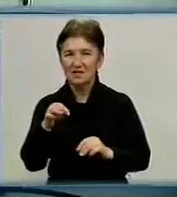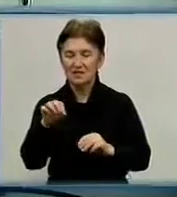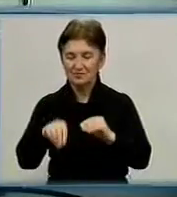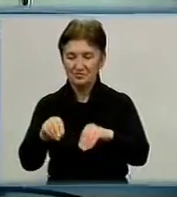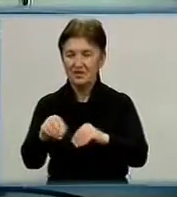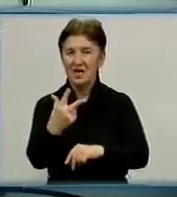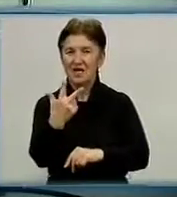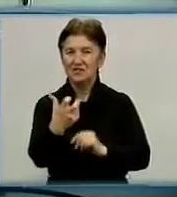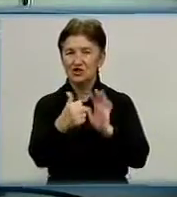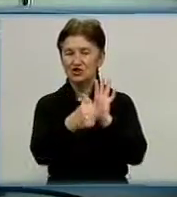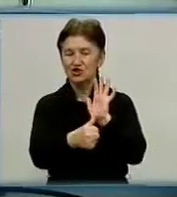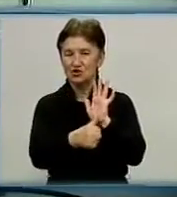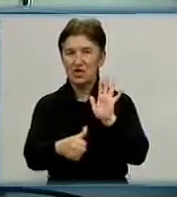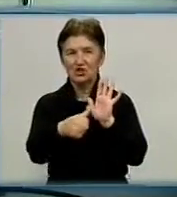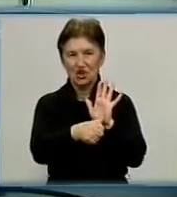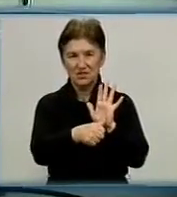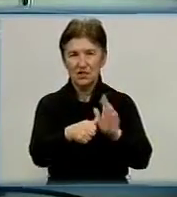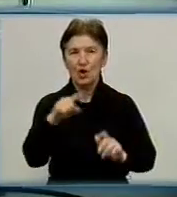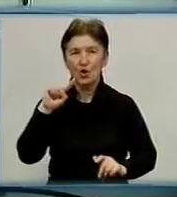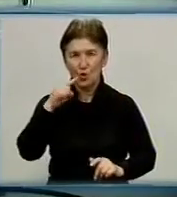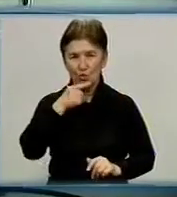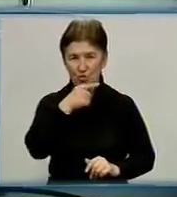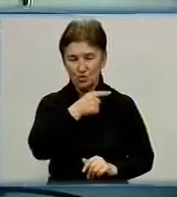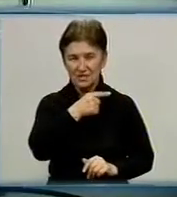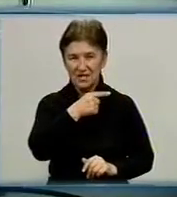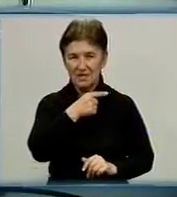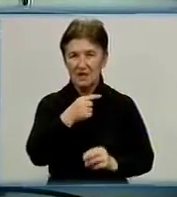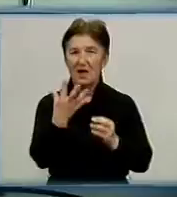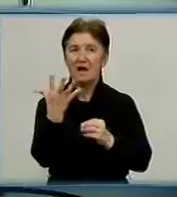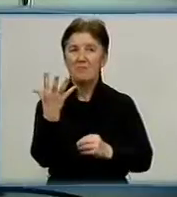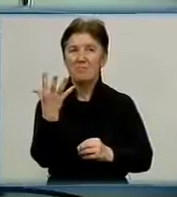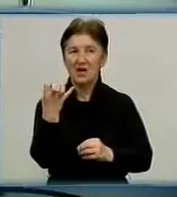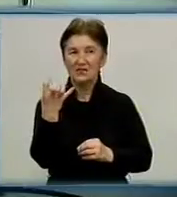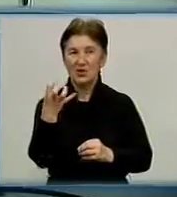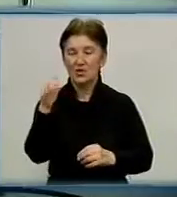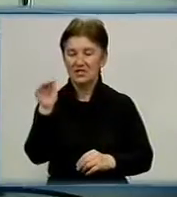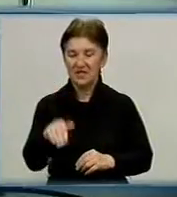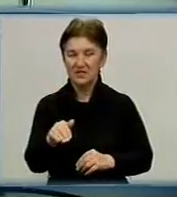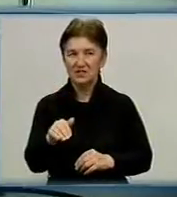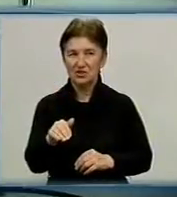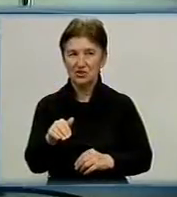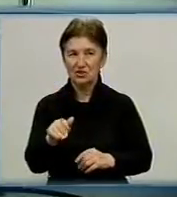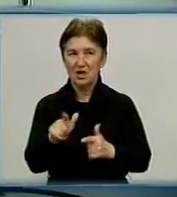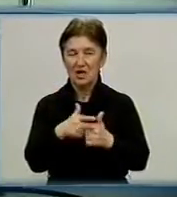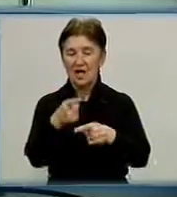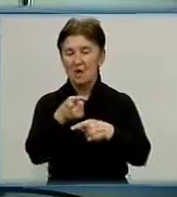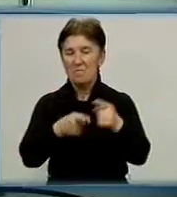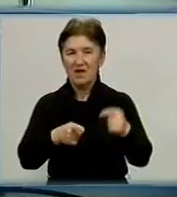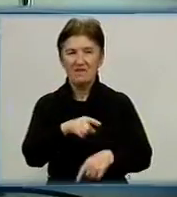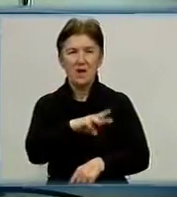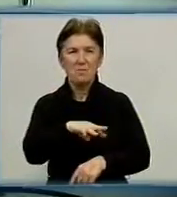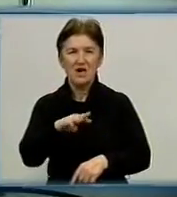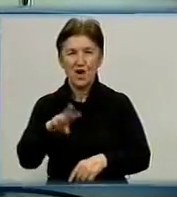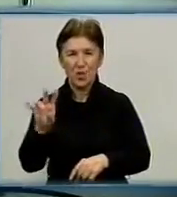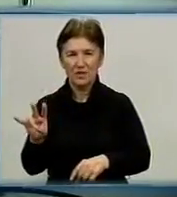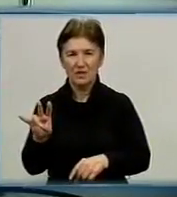366 тисяч кукурузи, майже 500 тисяч гектар або півмільйона гектар, кому так до